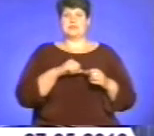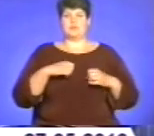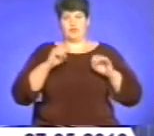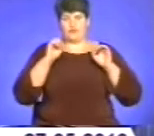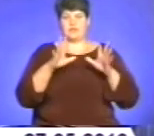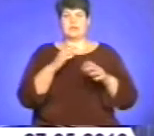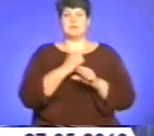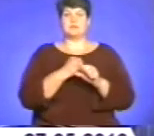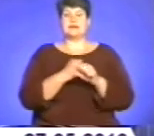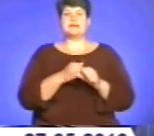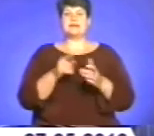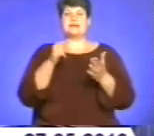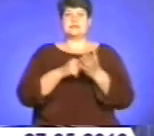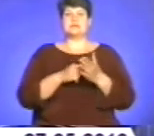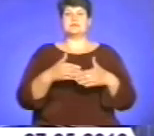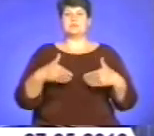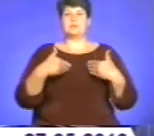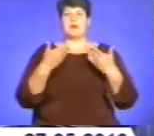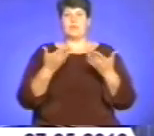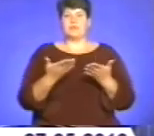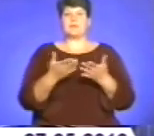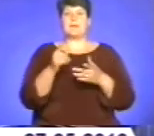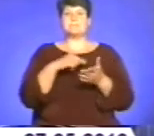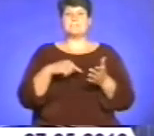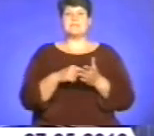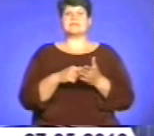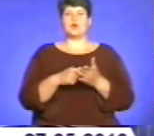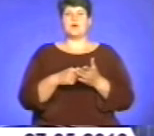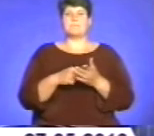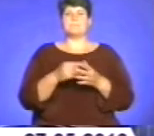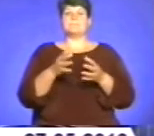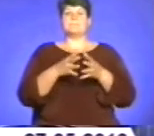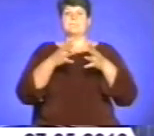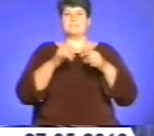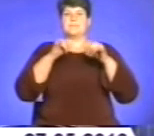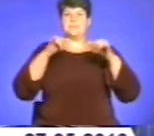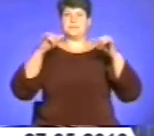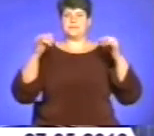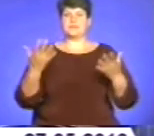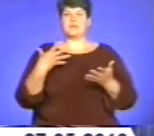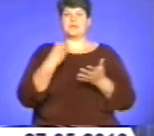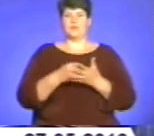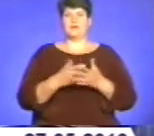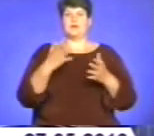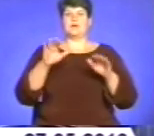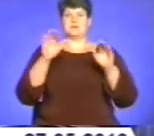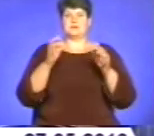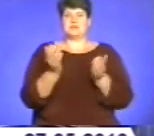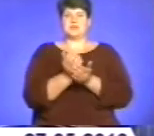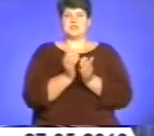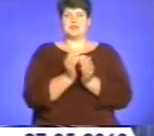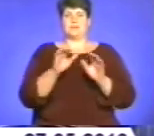цілеспрямованості та мудрості городян місто примножуватиме свою велич, збереже почесне місце серед тих